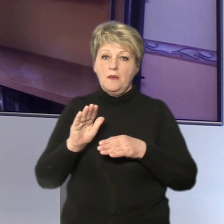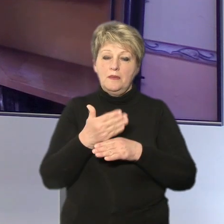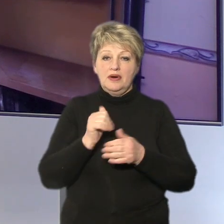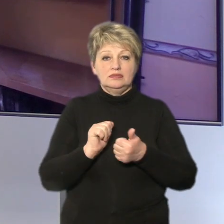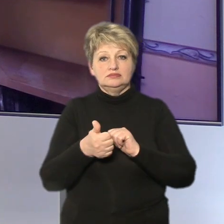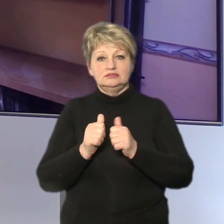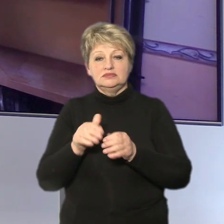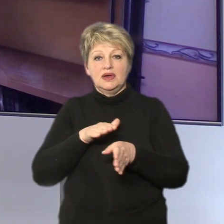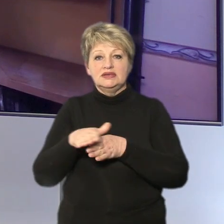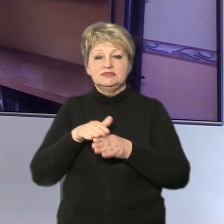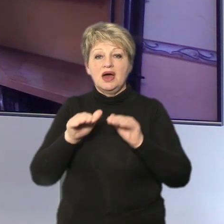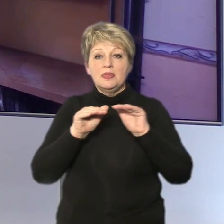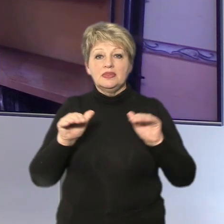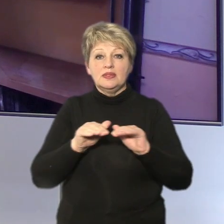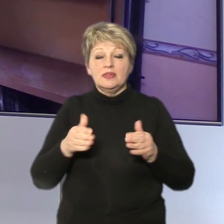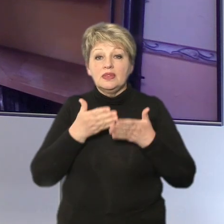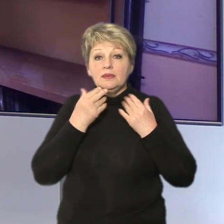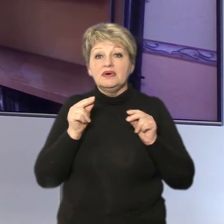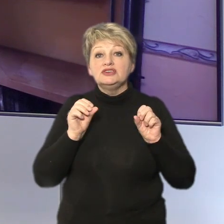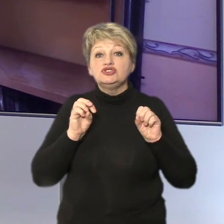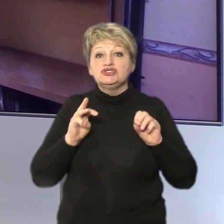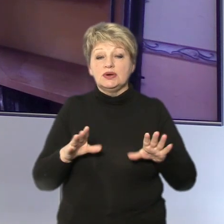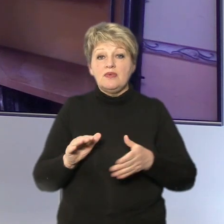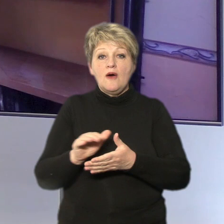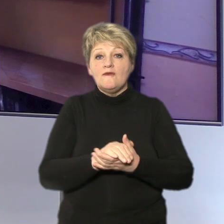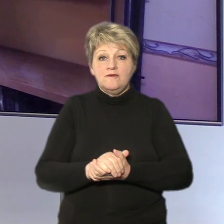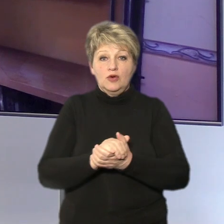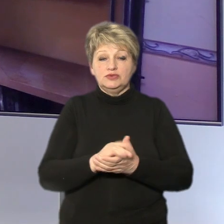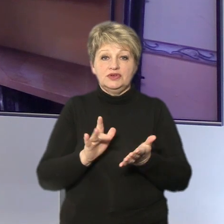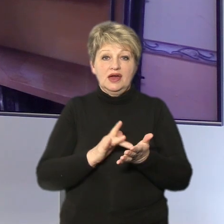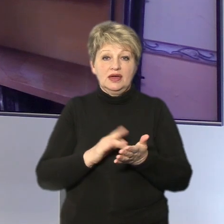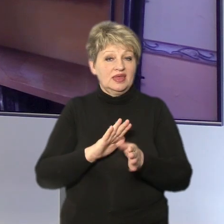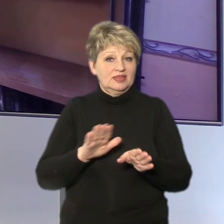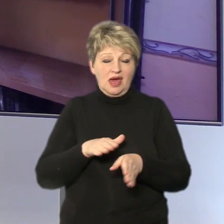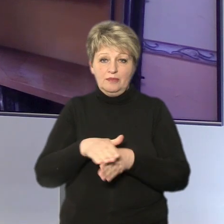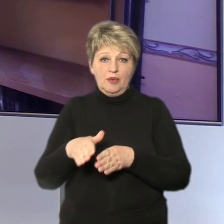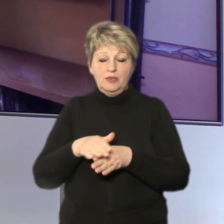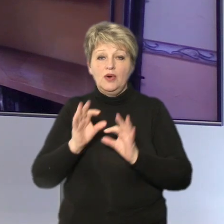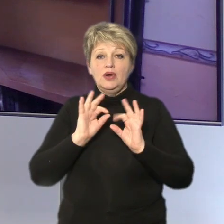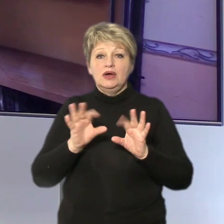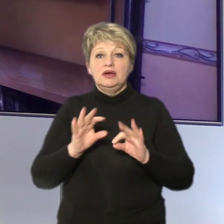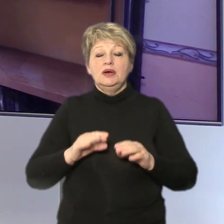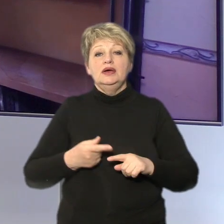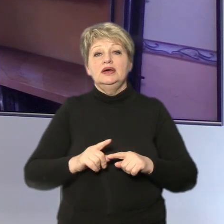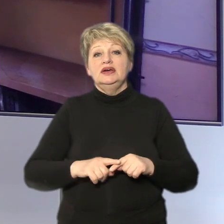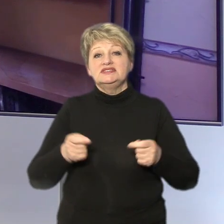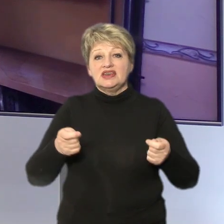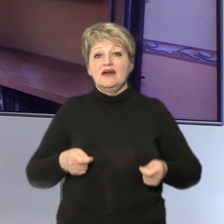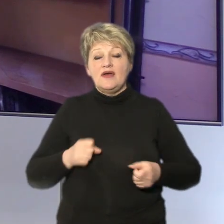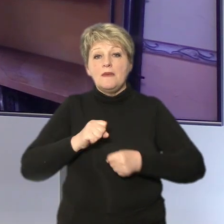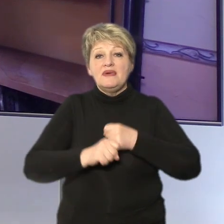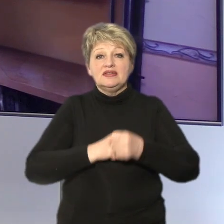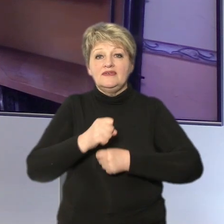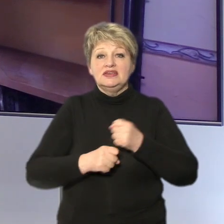заповнювати стележі немає чим, бо фонди не поповнюються, розповіла Суспільному завідувачка Махедівської бібліотеки